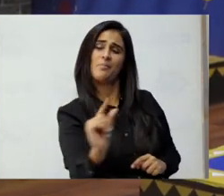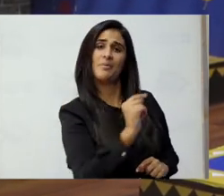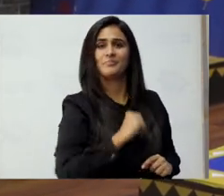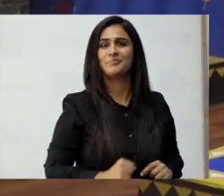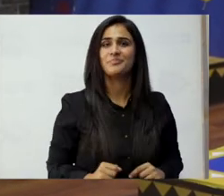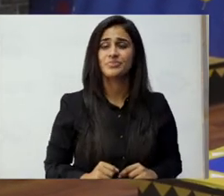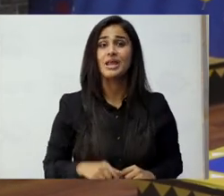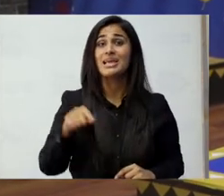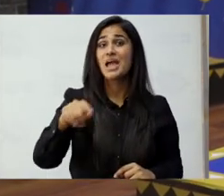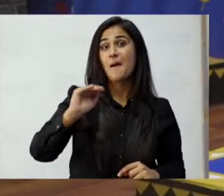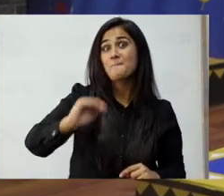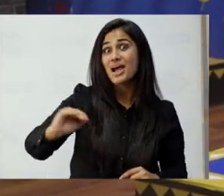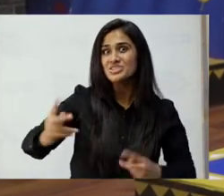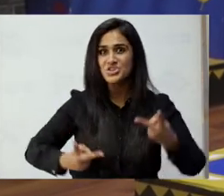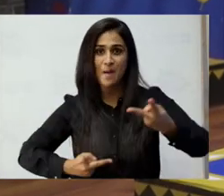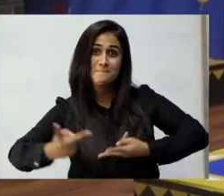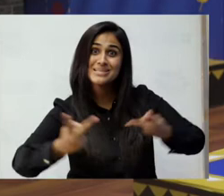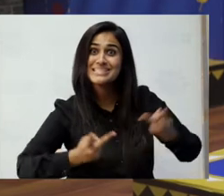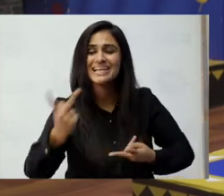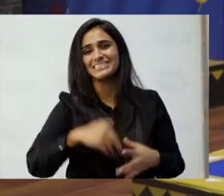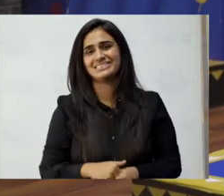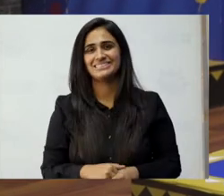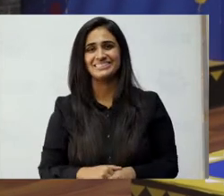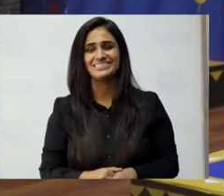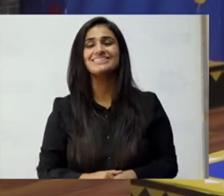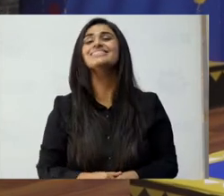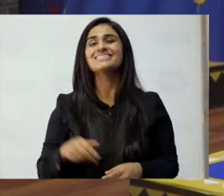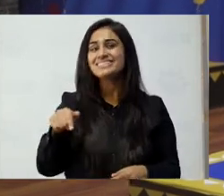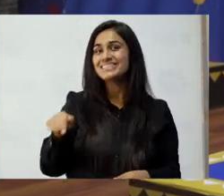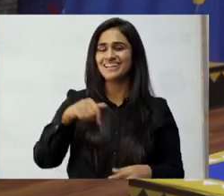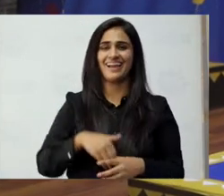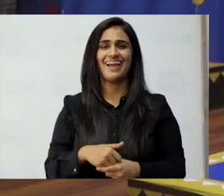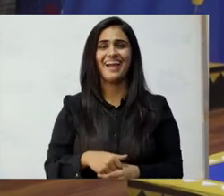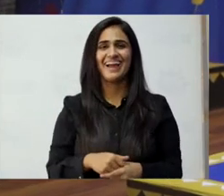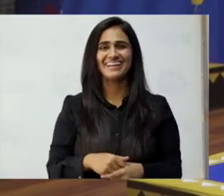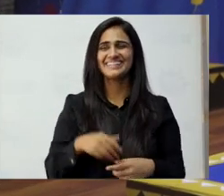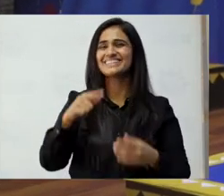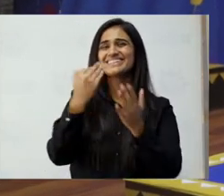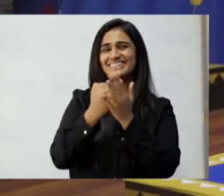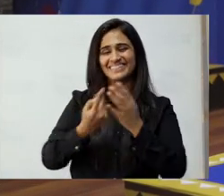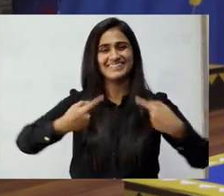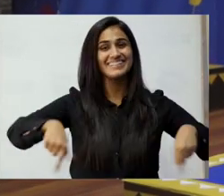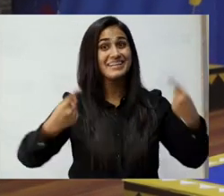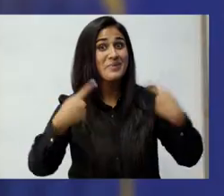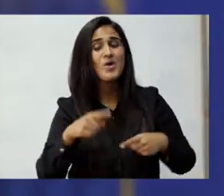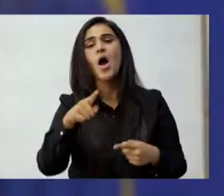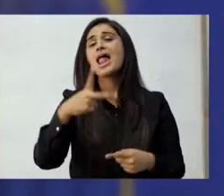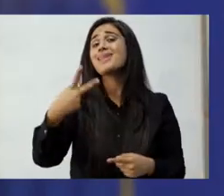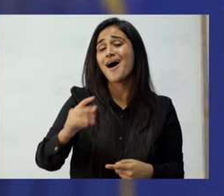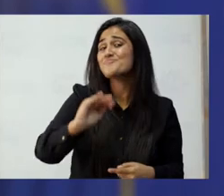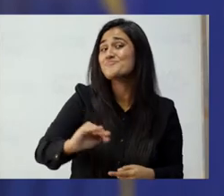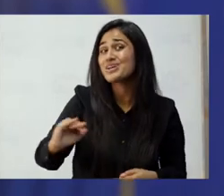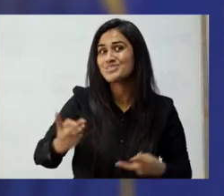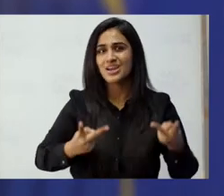تھے تو جناب یہ ایک کڈ پرنیورز جو ہیں ان کا ایک پینل ہے کڈ